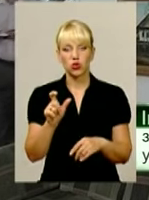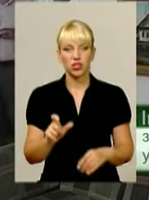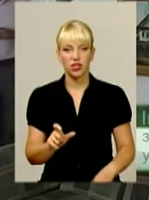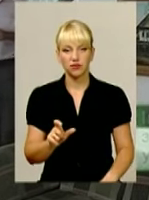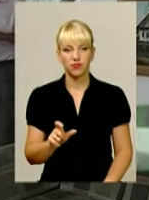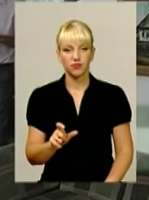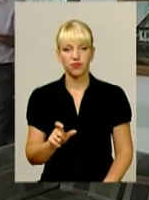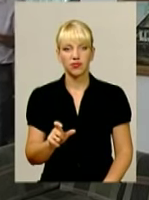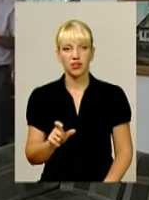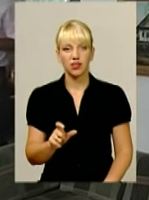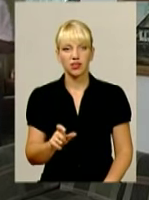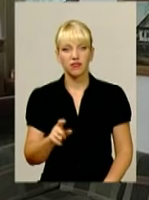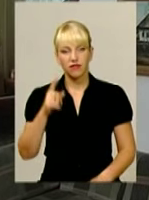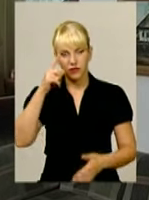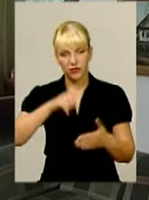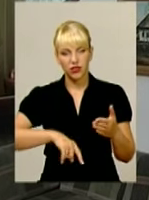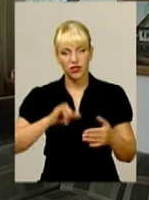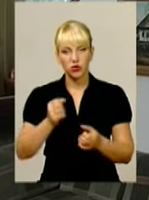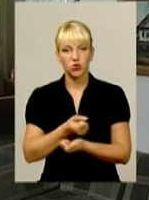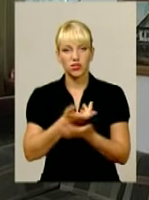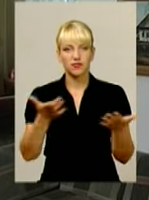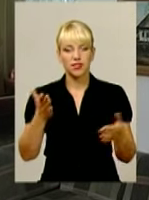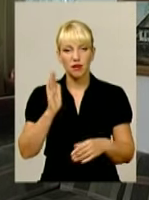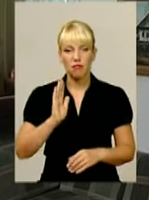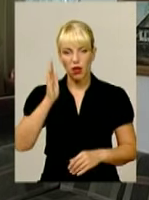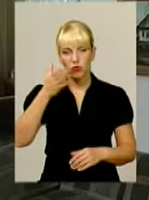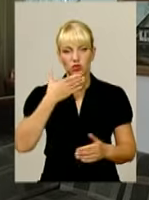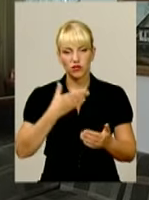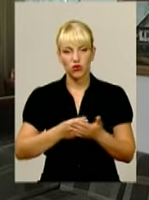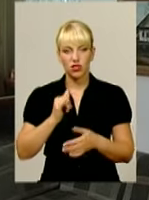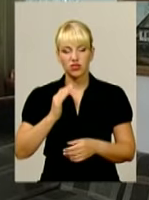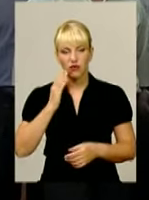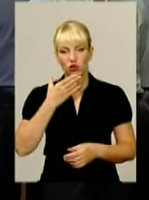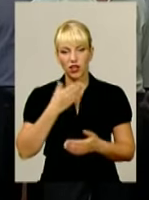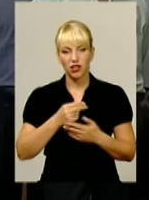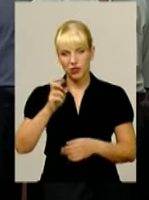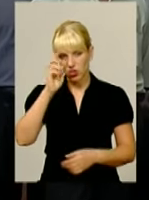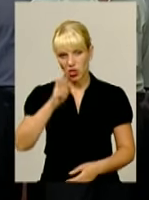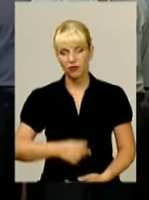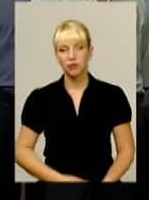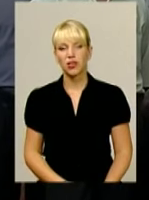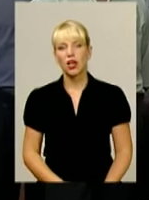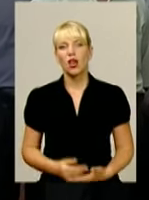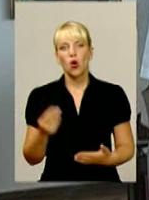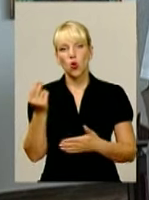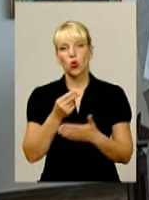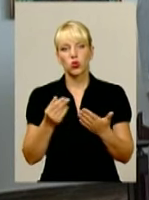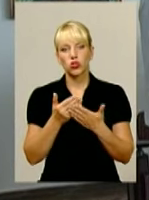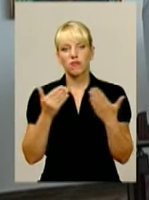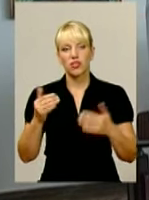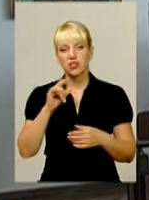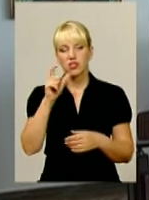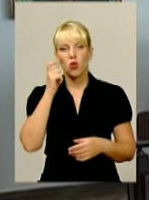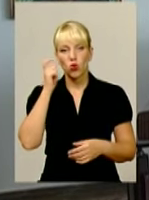вірить в світле майбутнє, своє і своєї держави. Художня виставка «З Україною в